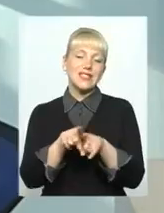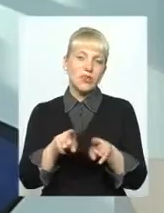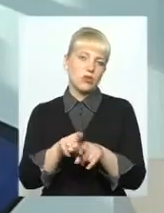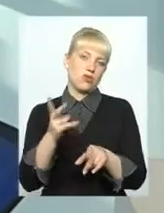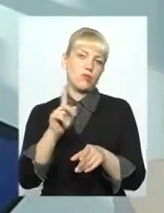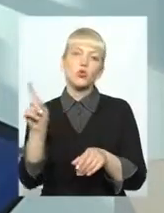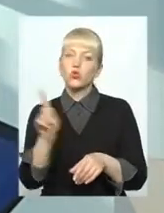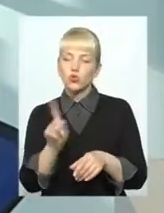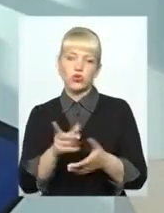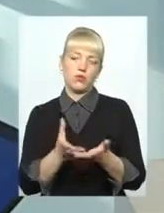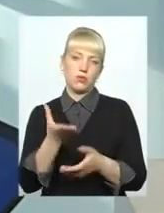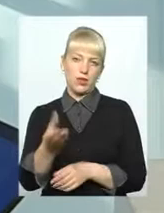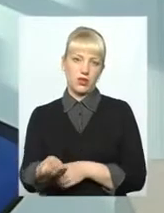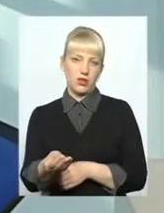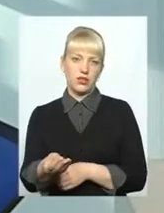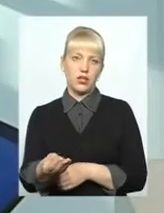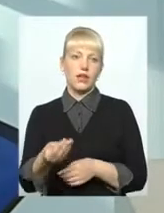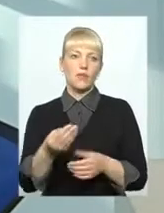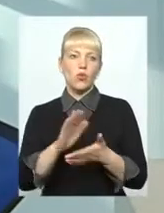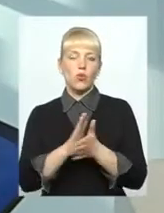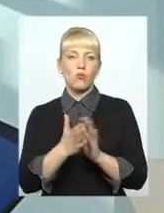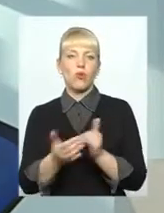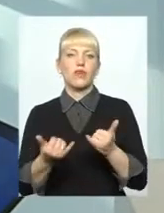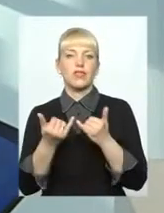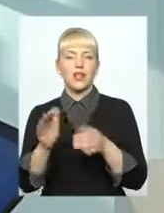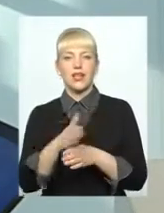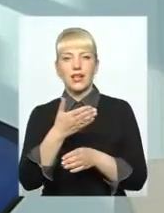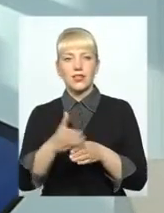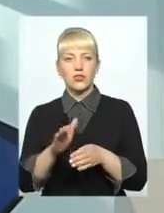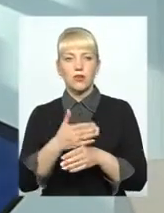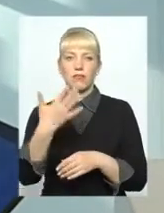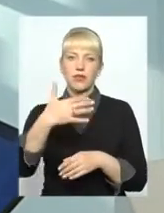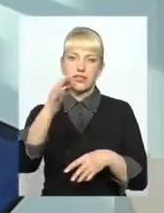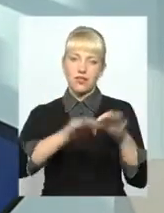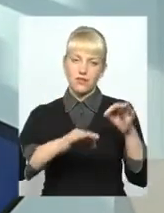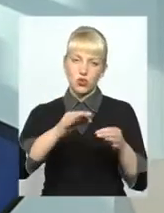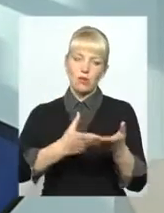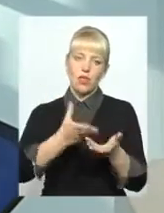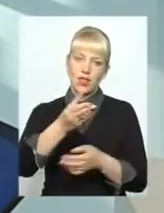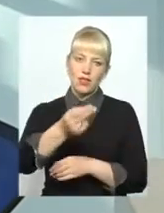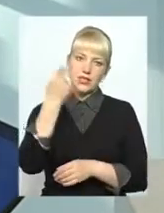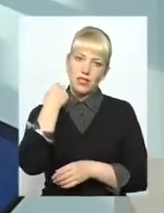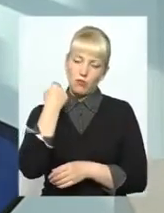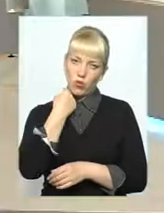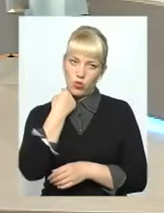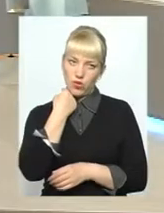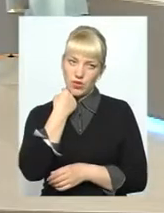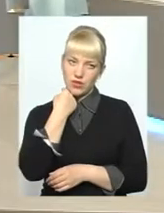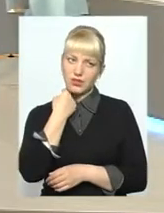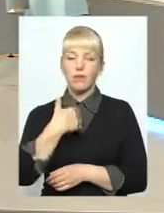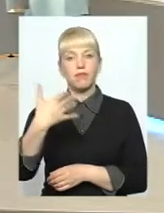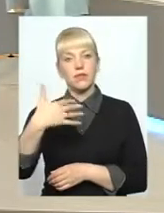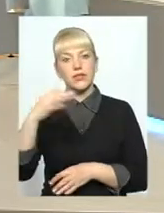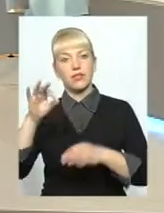сплатити. Тобто умови для реструктуризації. 50% сплати заборгованості. Тобто 50%